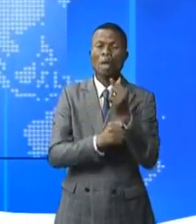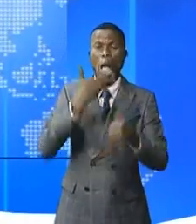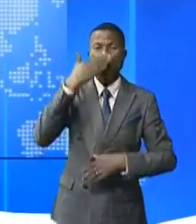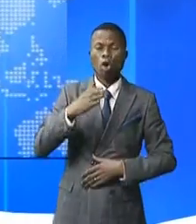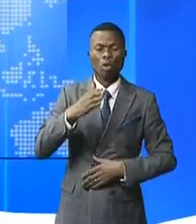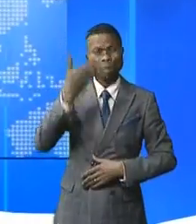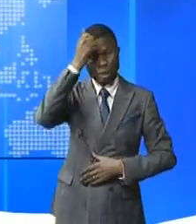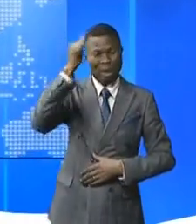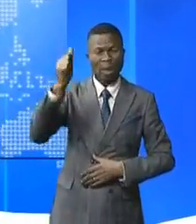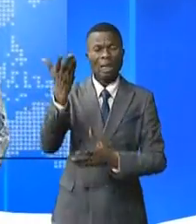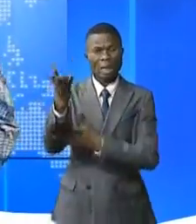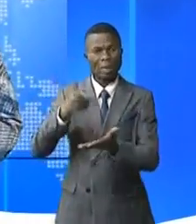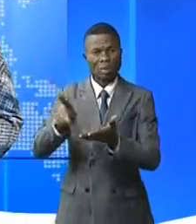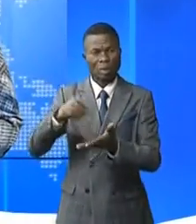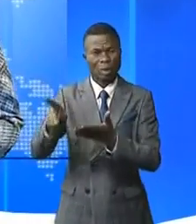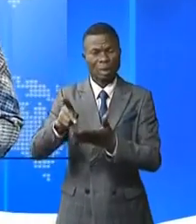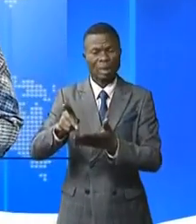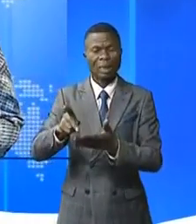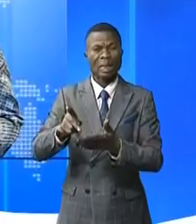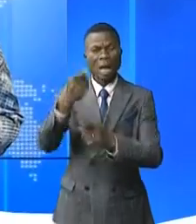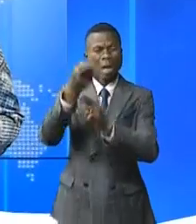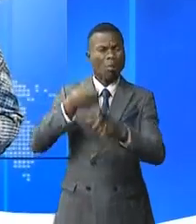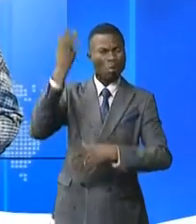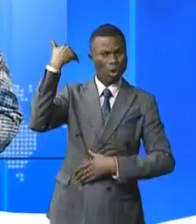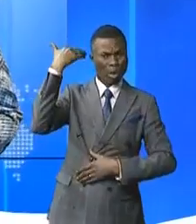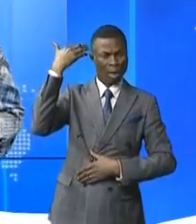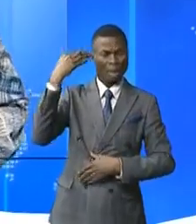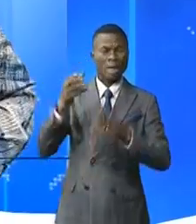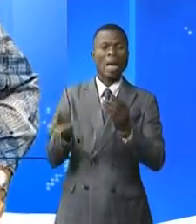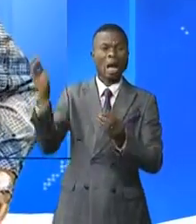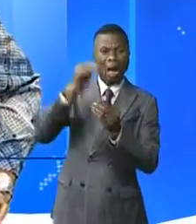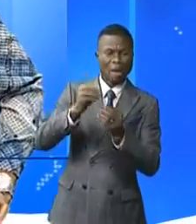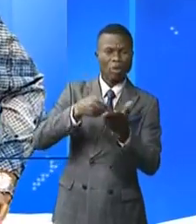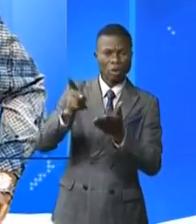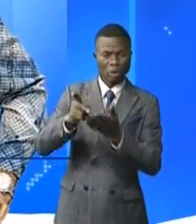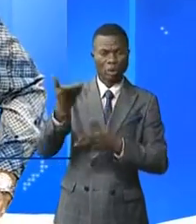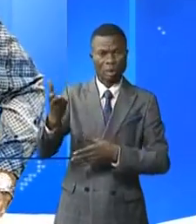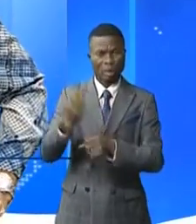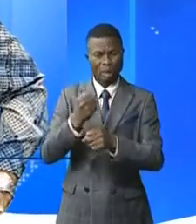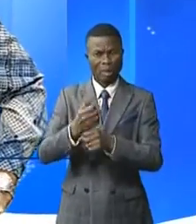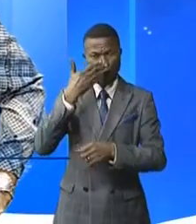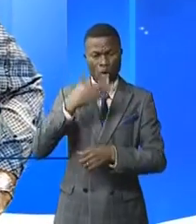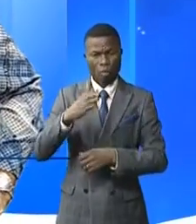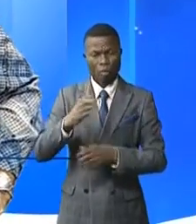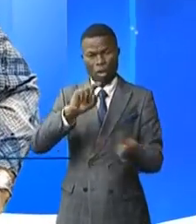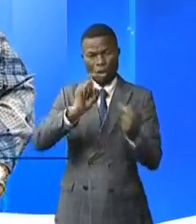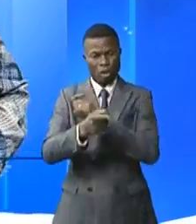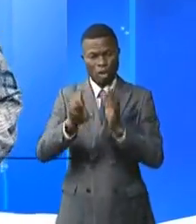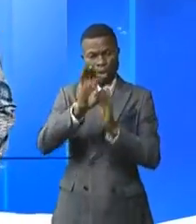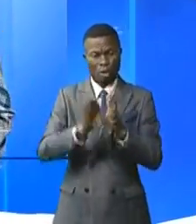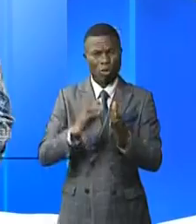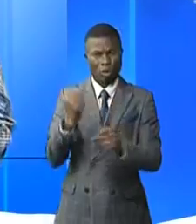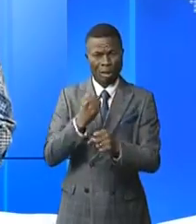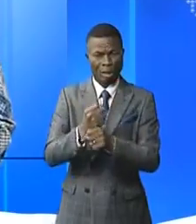et réclament le paiement des arriérés de leur salaire et la prime de risque. Aussi l'amélioration de conditions de